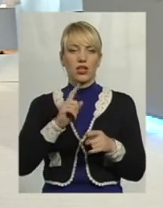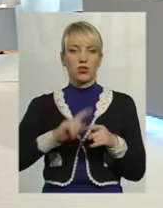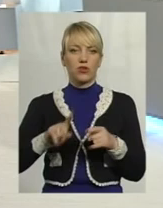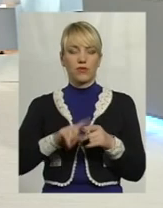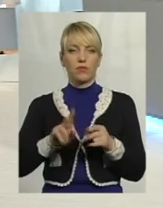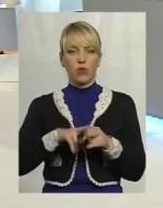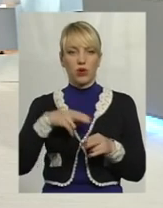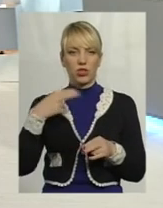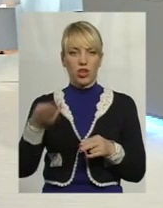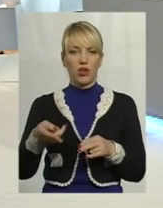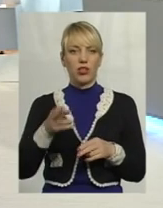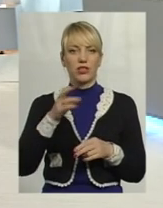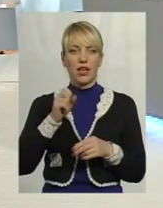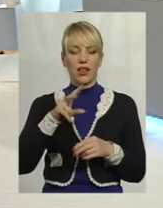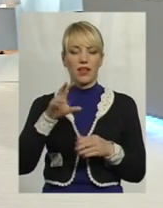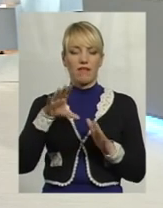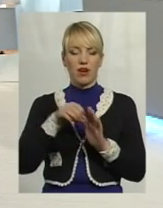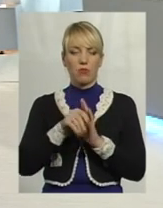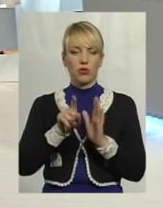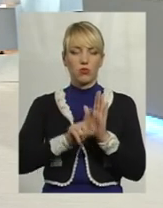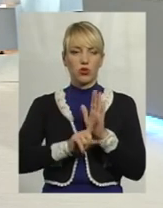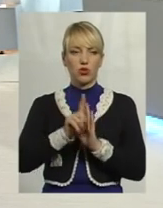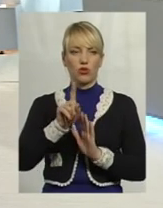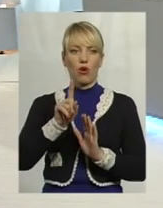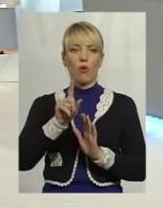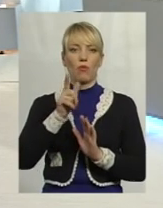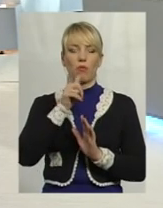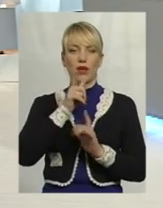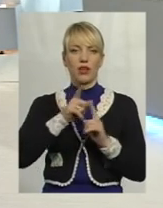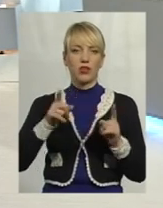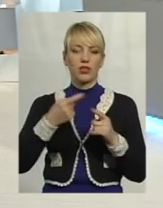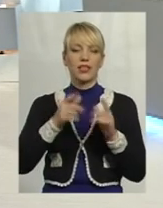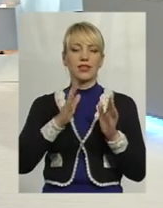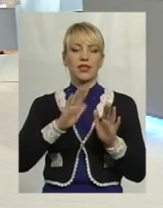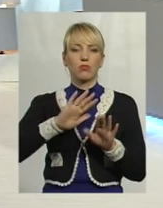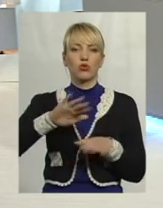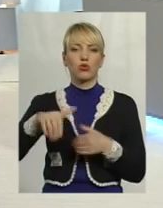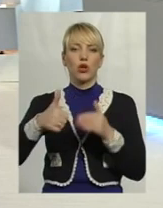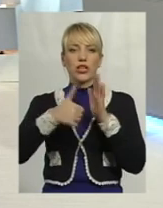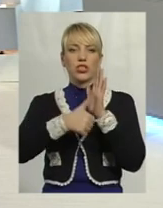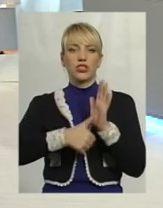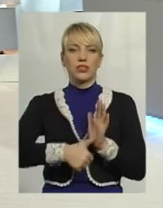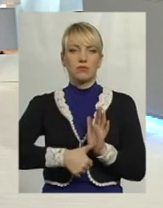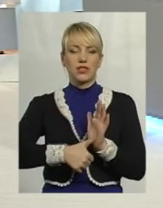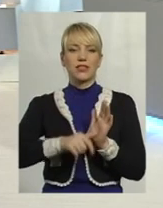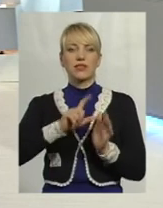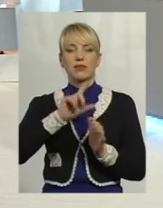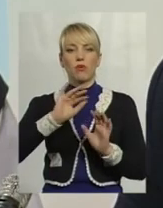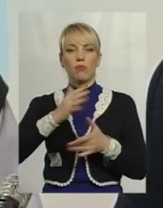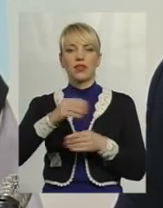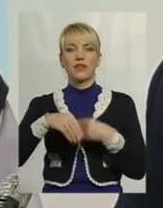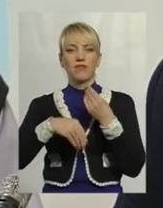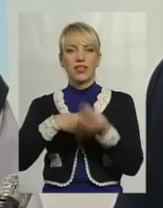але в рамках ось цього початкового періоду їх ще не так багато. Лише 6 місяців пройшло спочатку, з моменту видачі